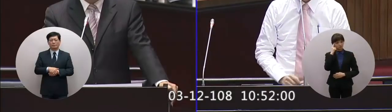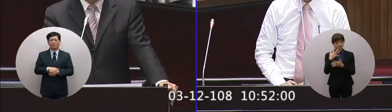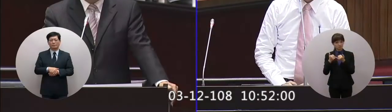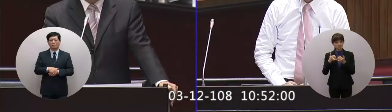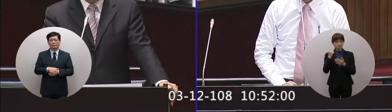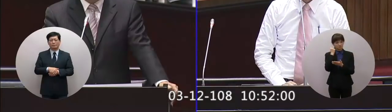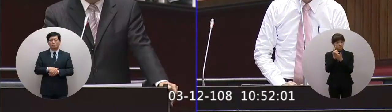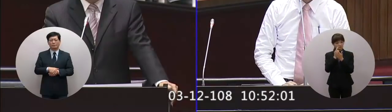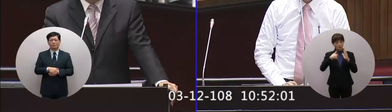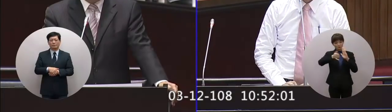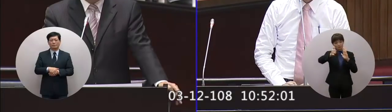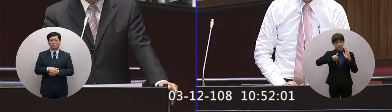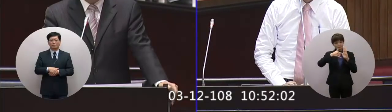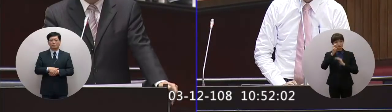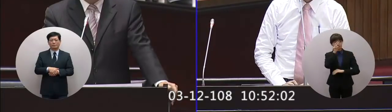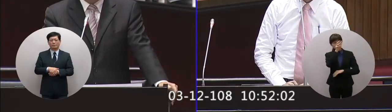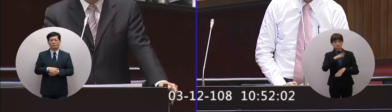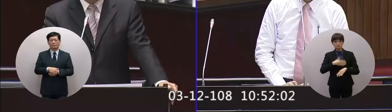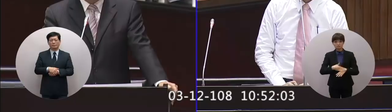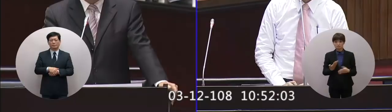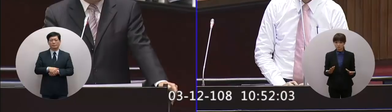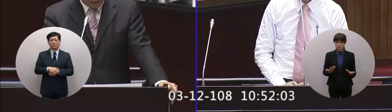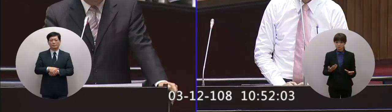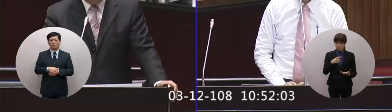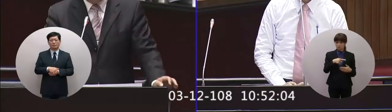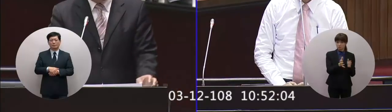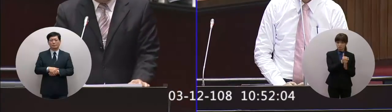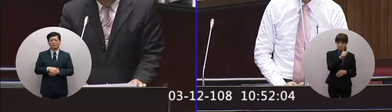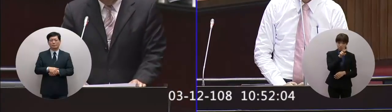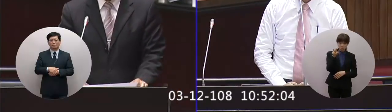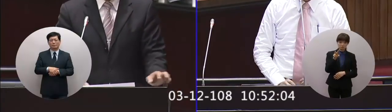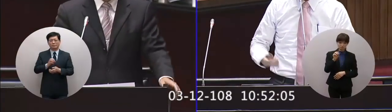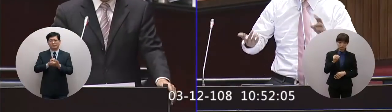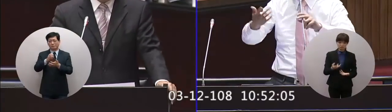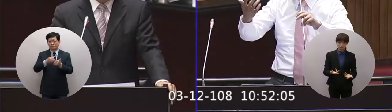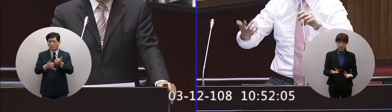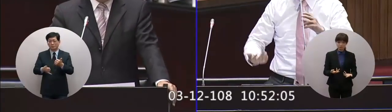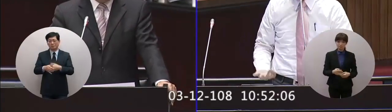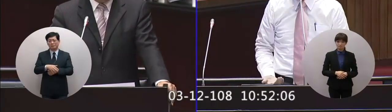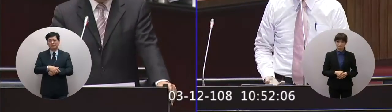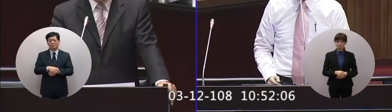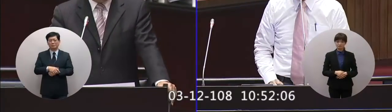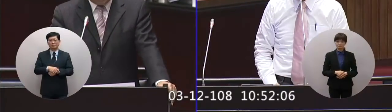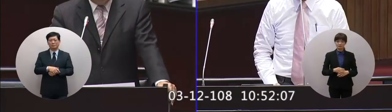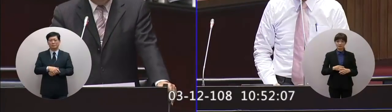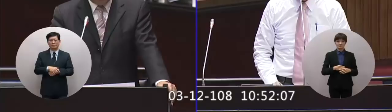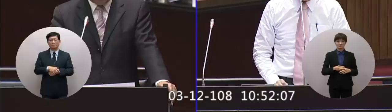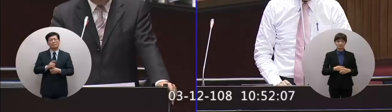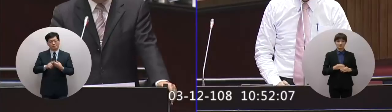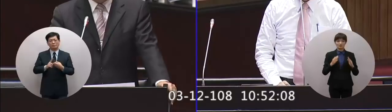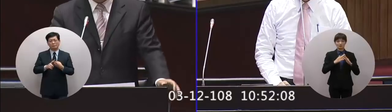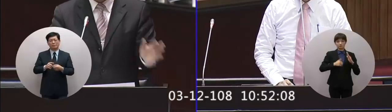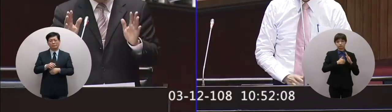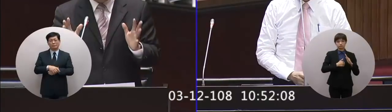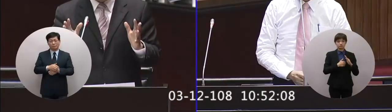出出都不會看到嗎部長看得到嗎他不可能一整個學期都沒有去上課吧